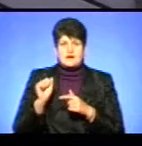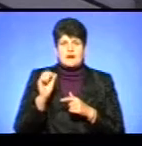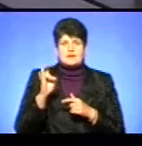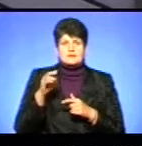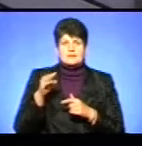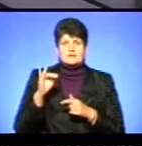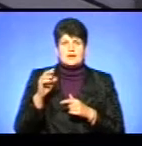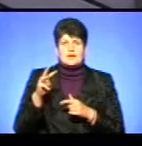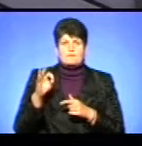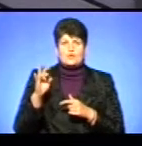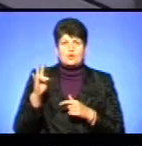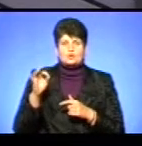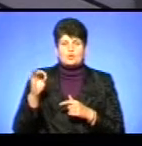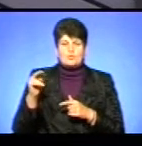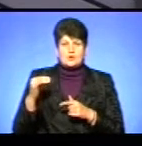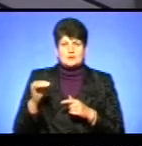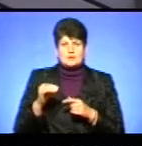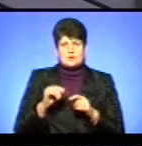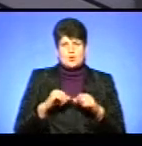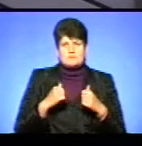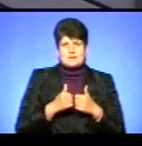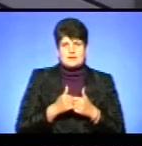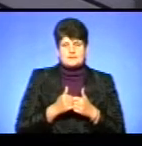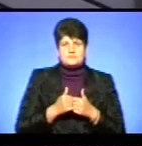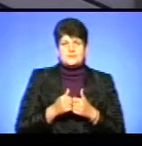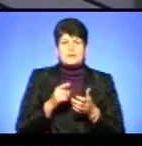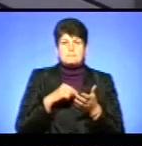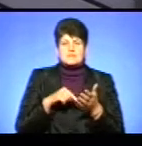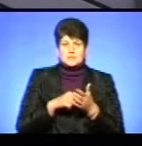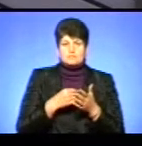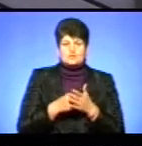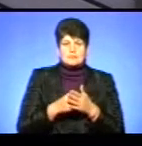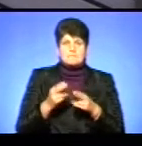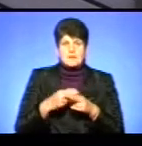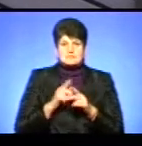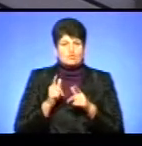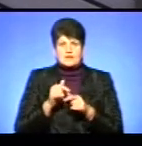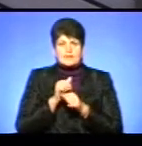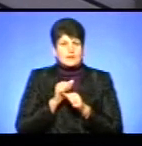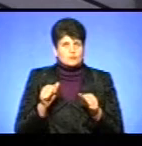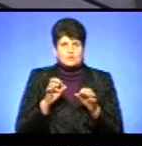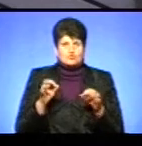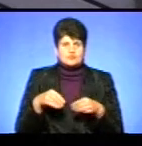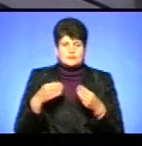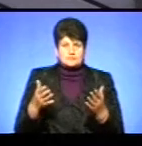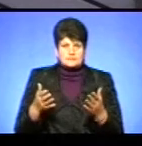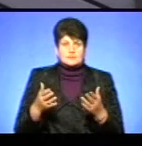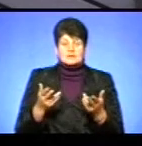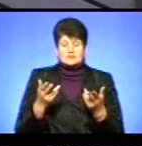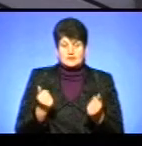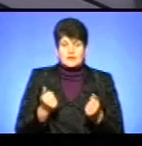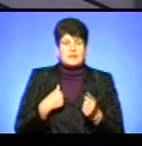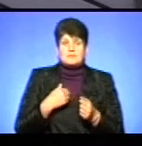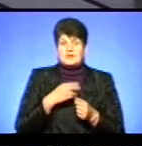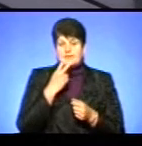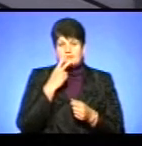комітетом. Ну, наші гроші, а погоджувати з антимонопольним. Тобто з міського бюджету без погодження неможливо щось здати комунальному підприємству. Але ми, не